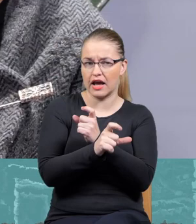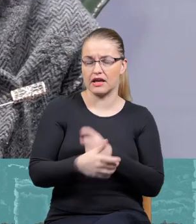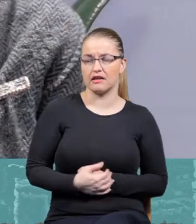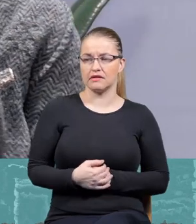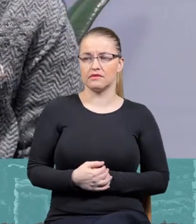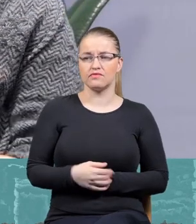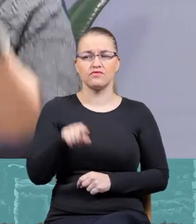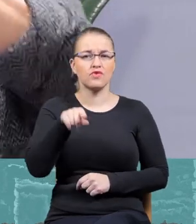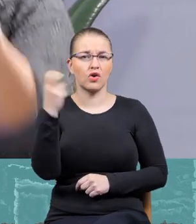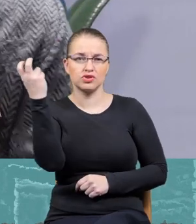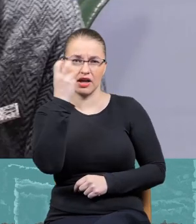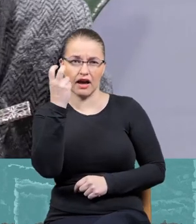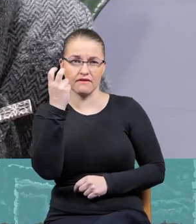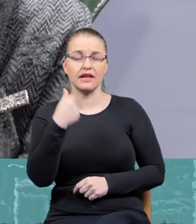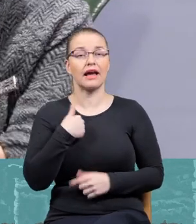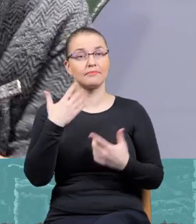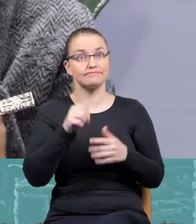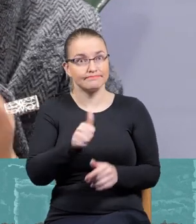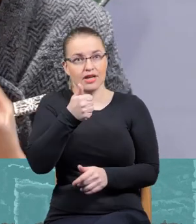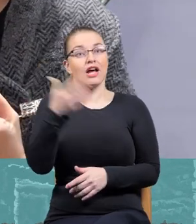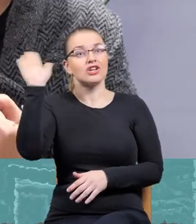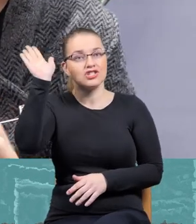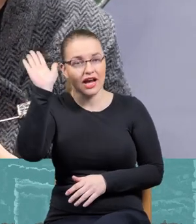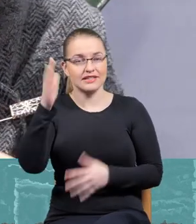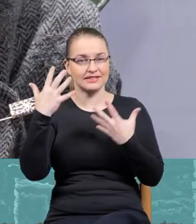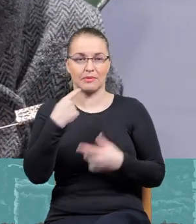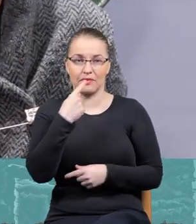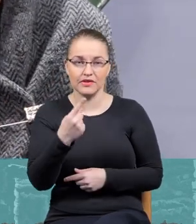To ciekawe, Martinie, cześć w ogóle. Cześć.